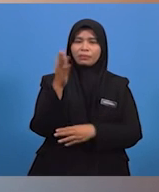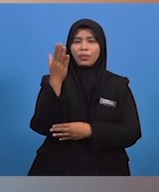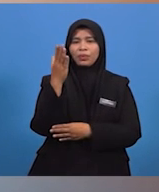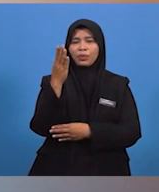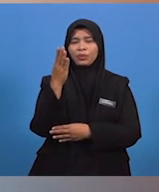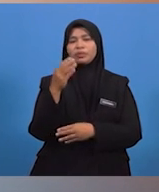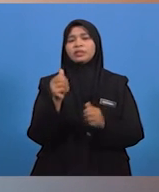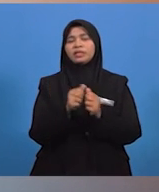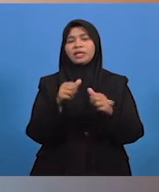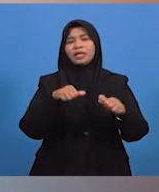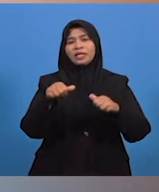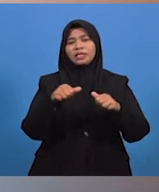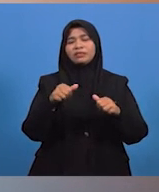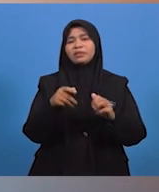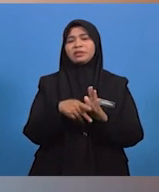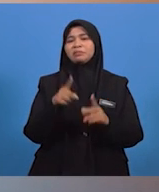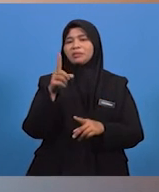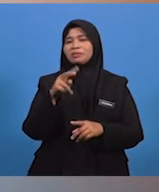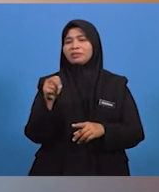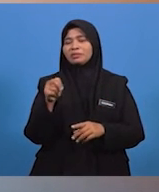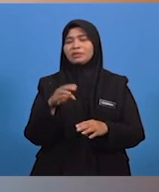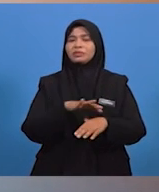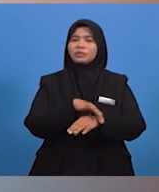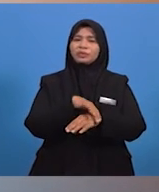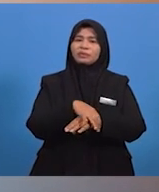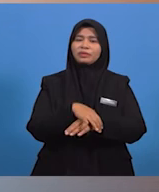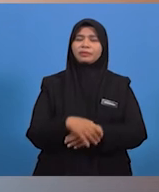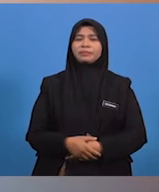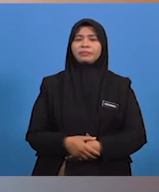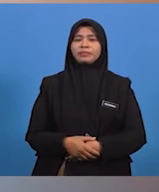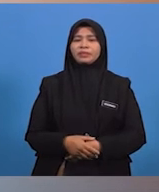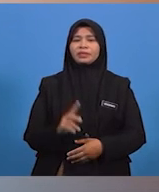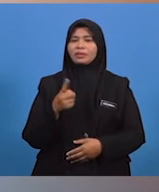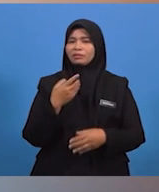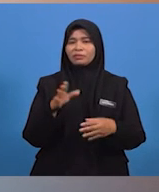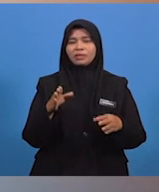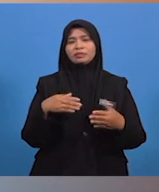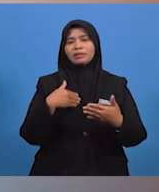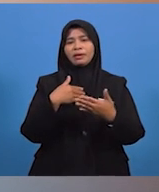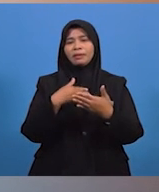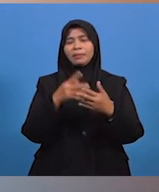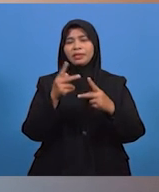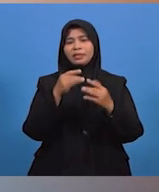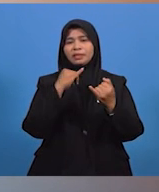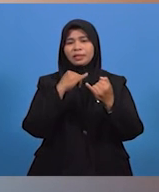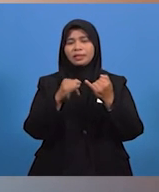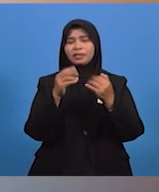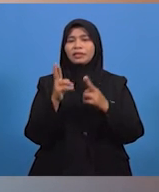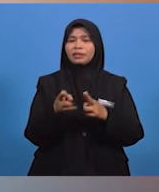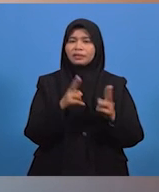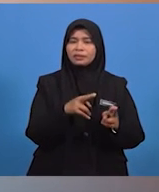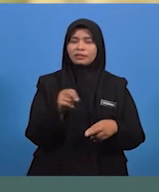melalui aktiviti persatuan geografi. Okey murid-murid, kita sudah pun sampai ke akhir rancangan